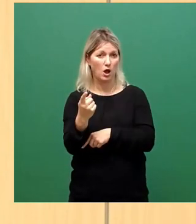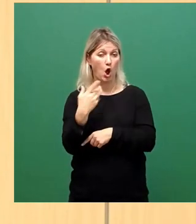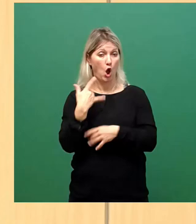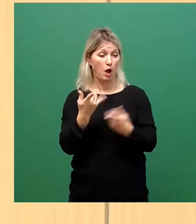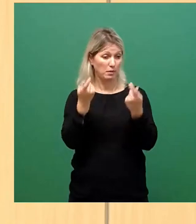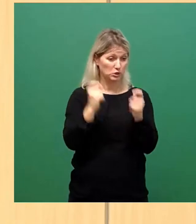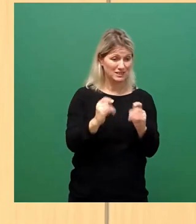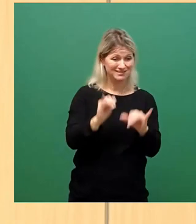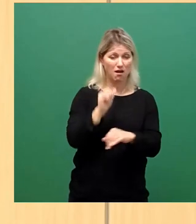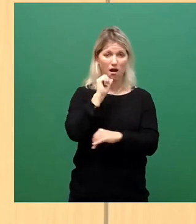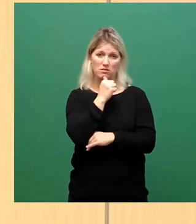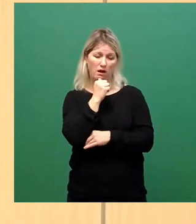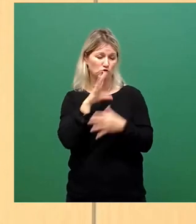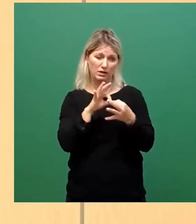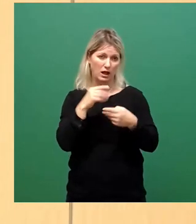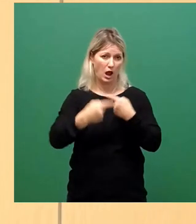Dankeschön.